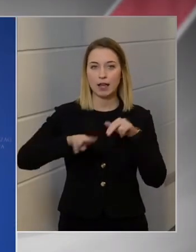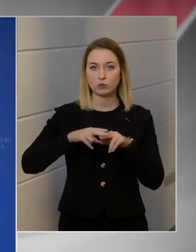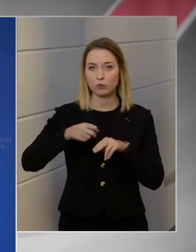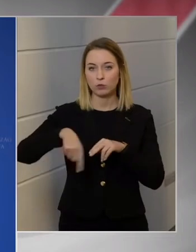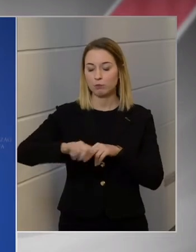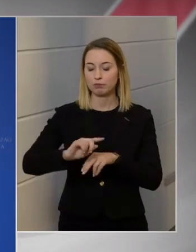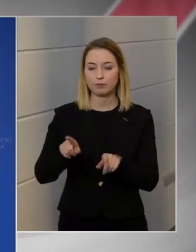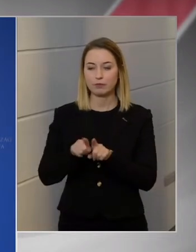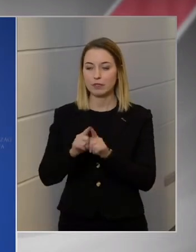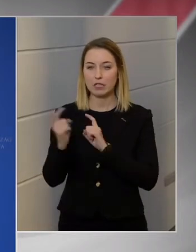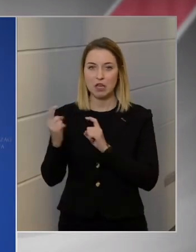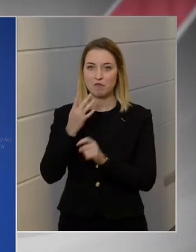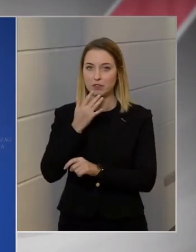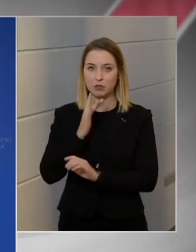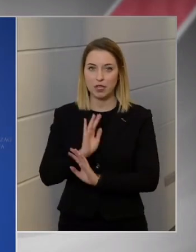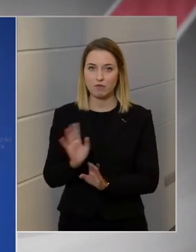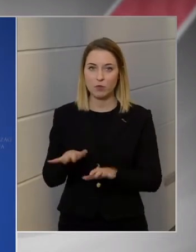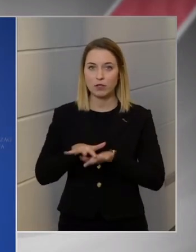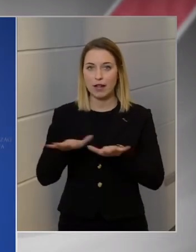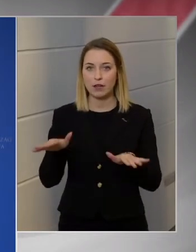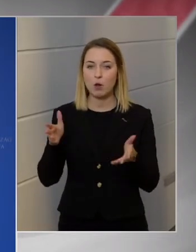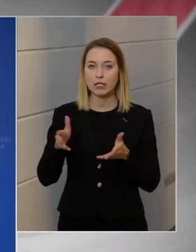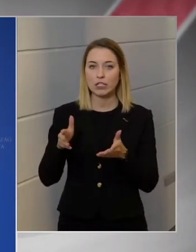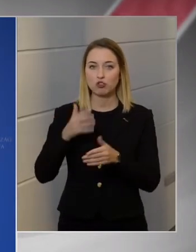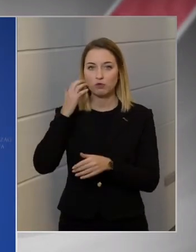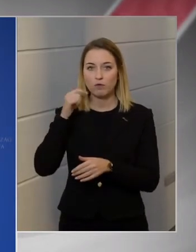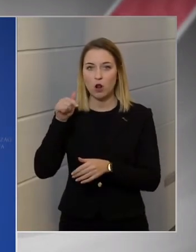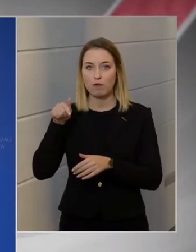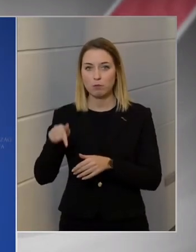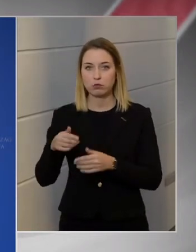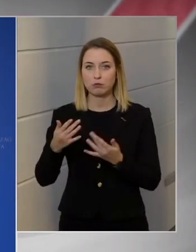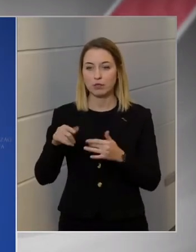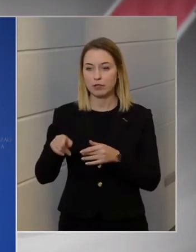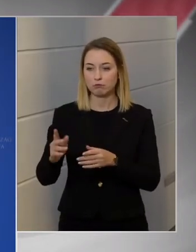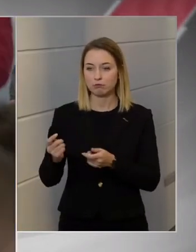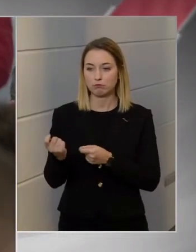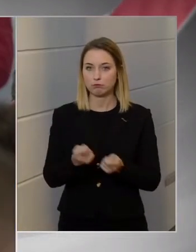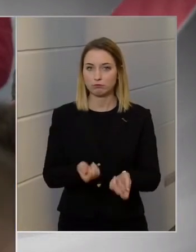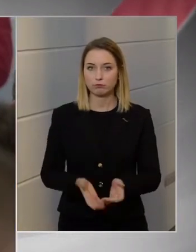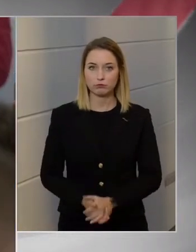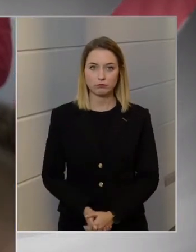jellegű vita nem volt, mert általában kisfalvakban örültünk, hogy helyibolt van.